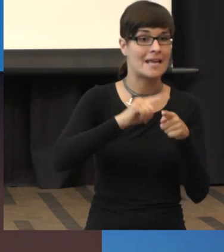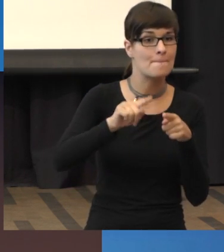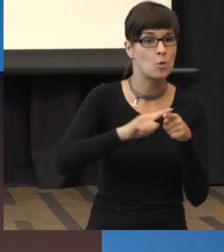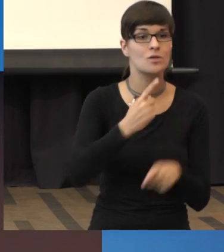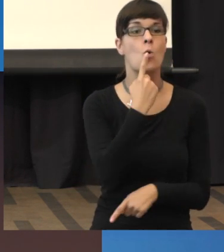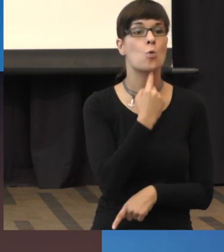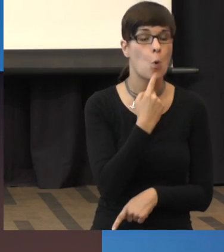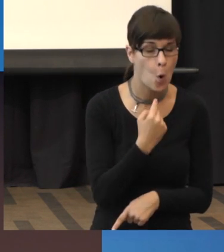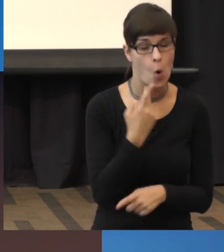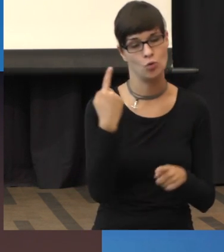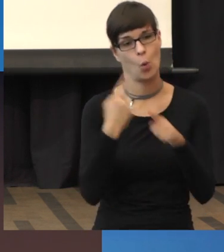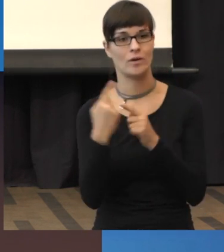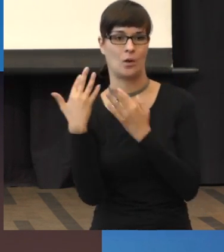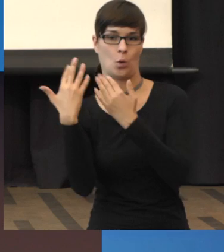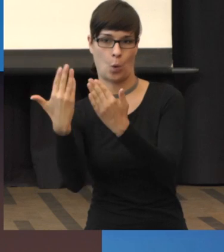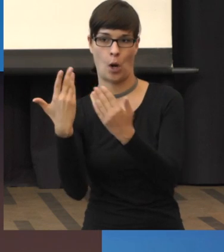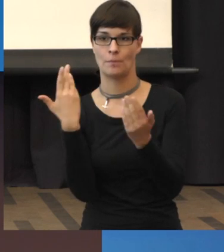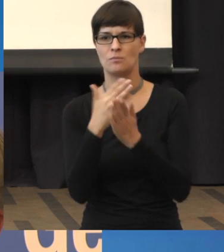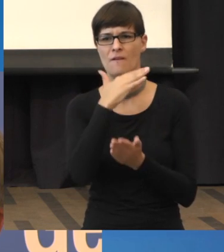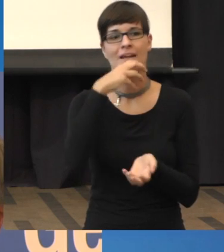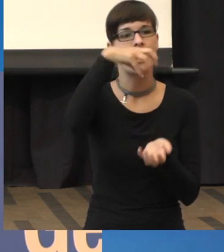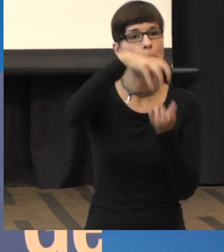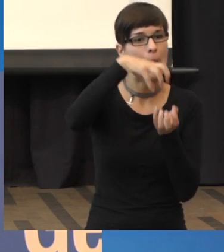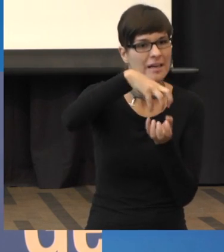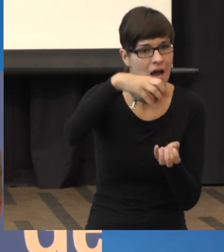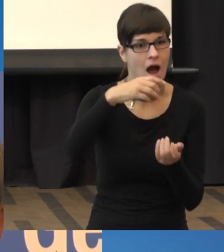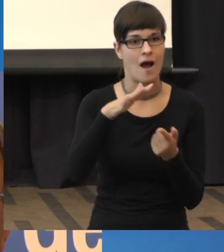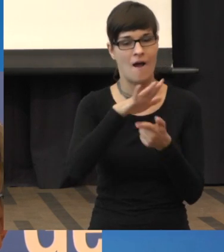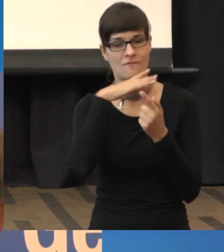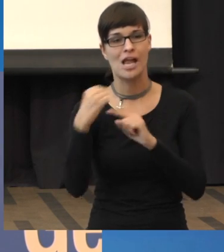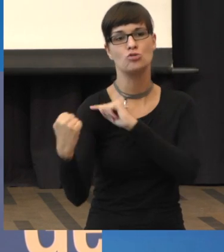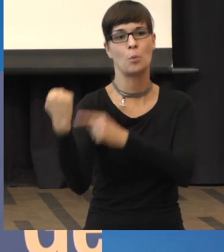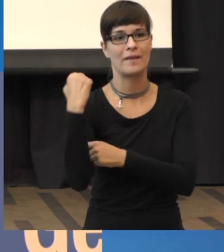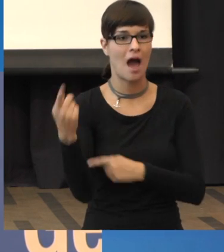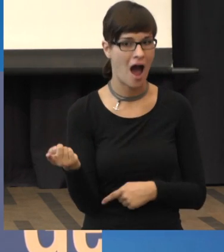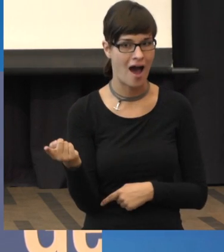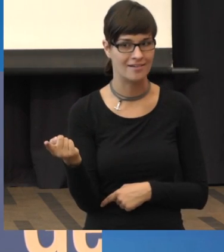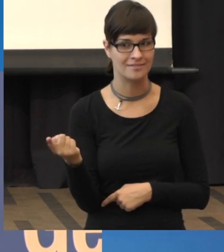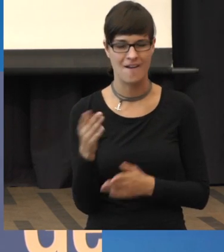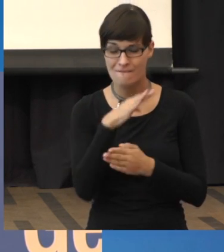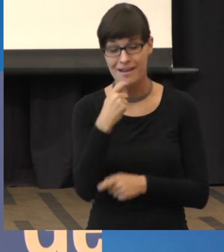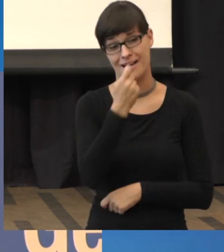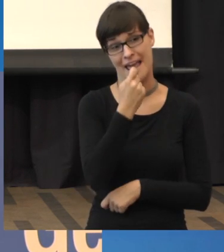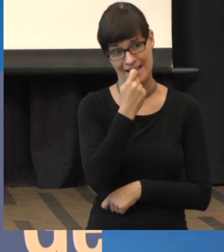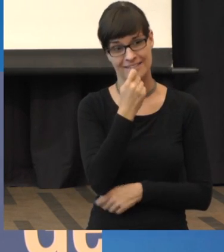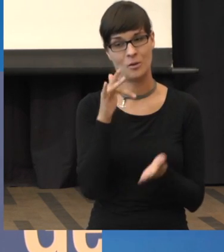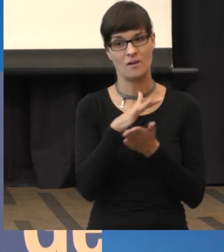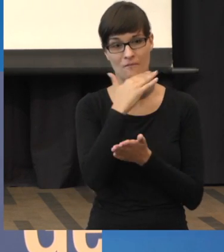Gemüse. Also viel Spinat essen, viel Paprika essen. Heißt aber nicht, dass Sie jetzt nur noch Spinat, Paprika und Tomaten essen.